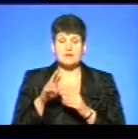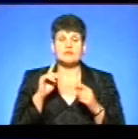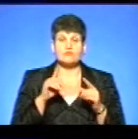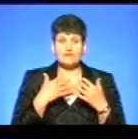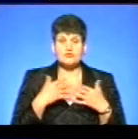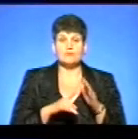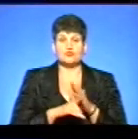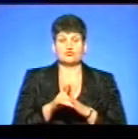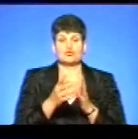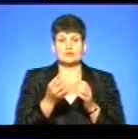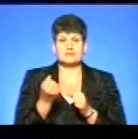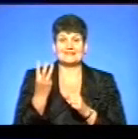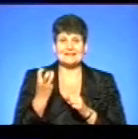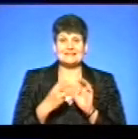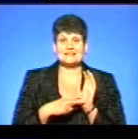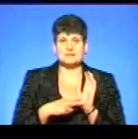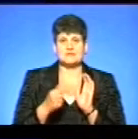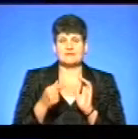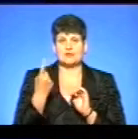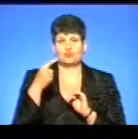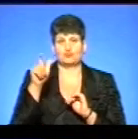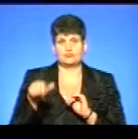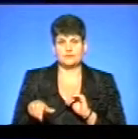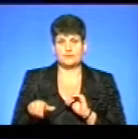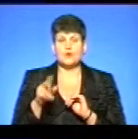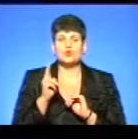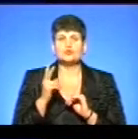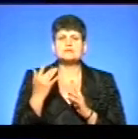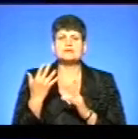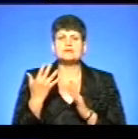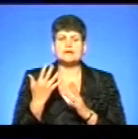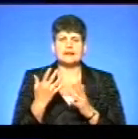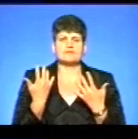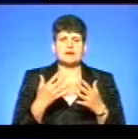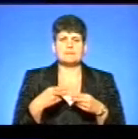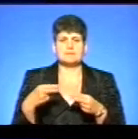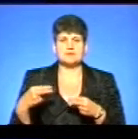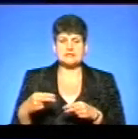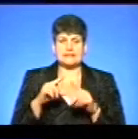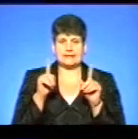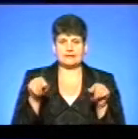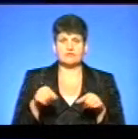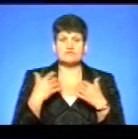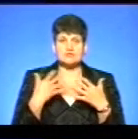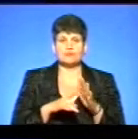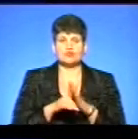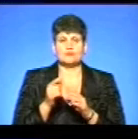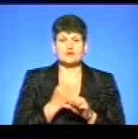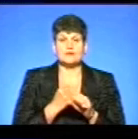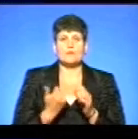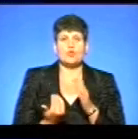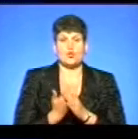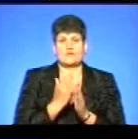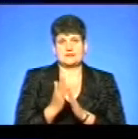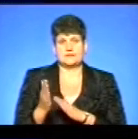370 гривень на одного жителя. Тобто, яка кількість підписана декларація, відповідно, вони вже починають працювати по новій системі.